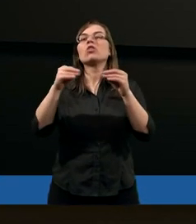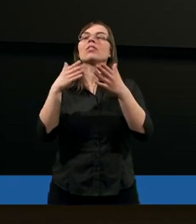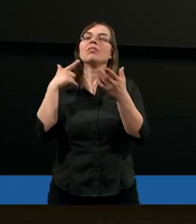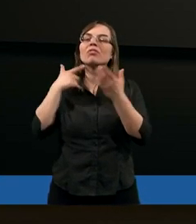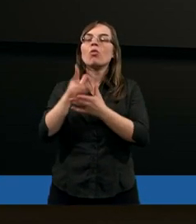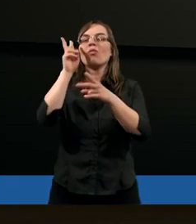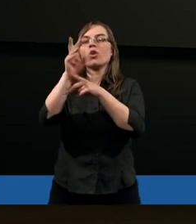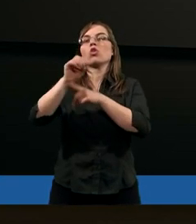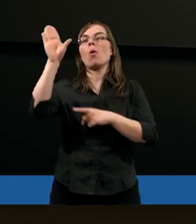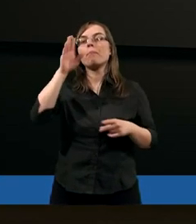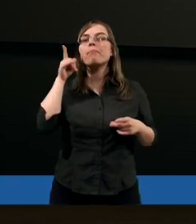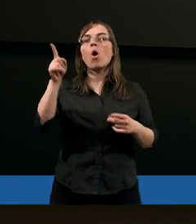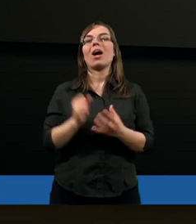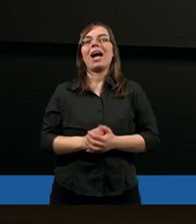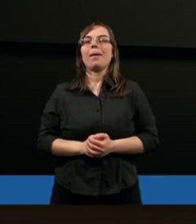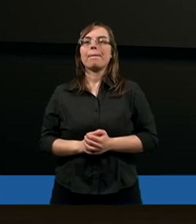na Boga?